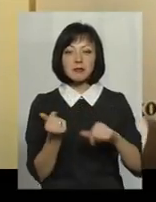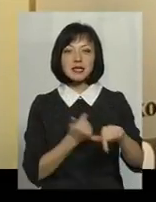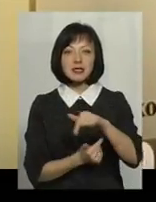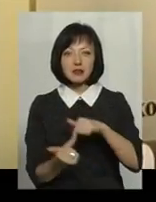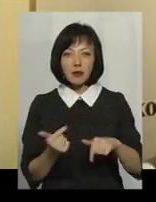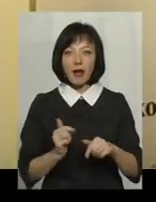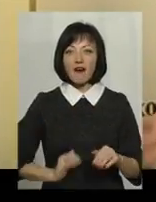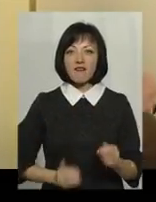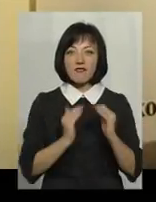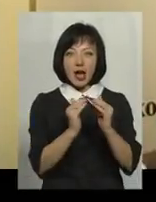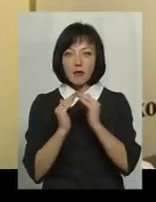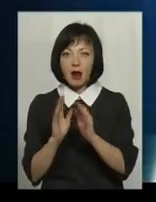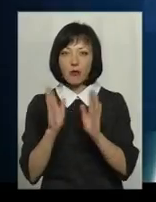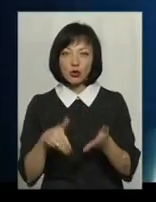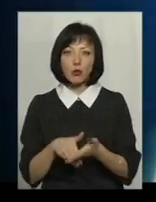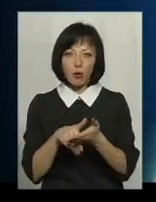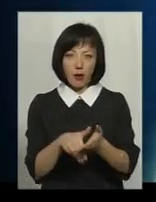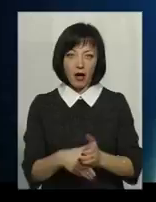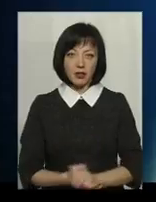українським фермерам, буде допомагати.